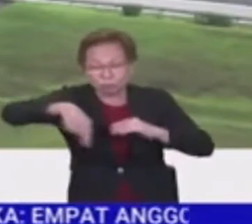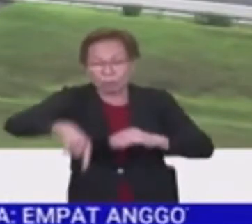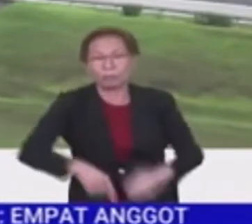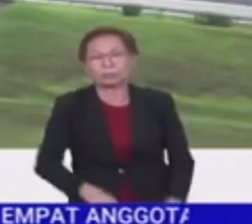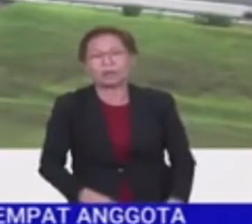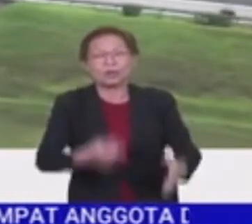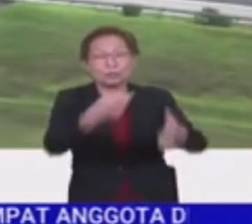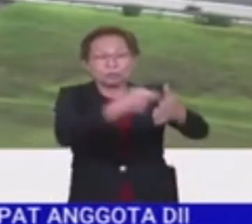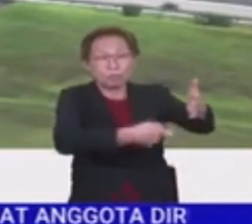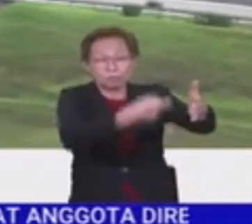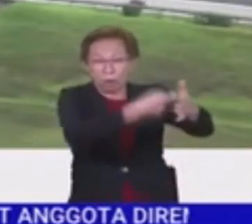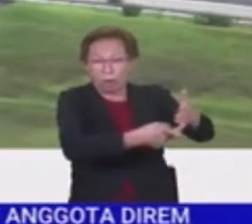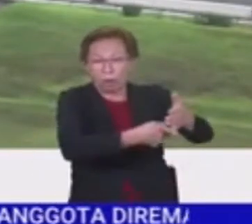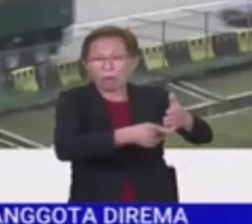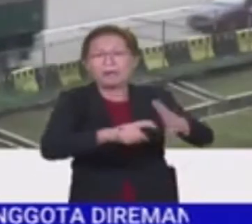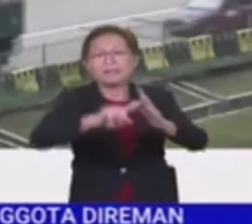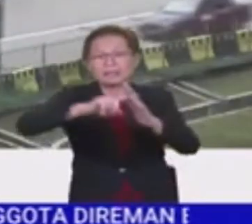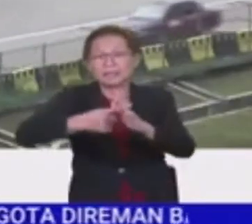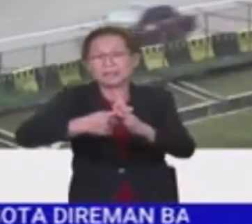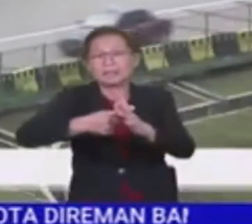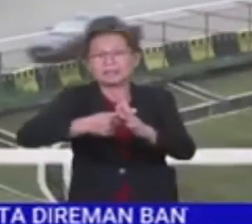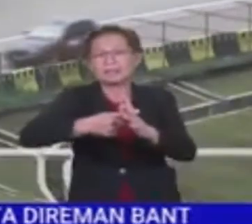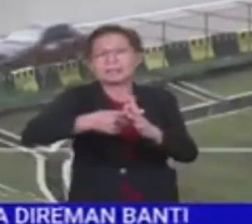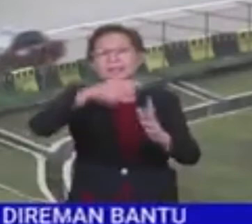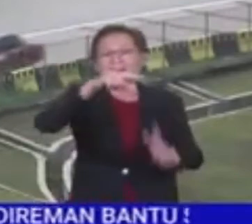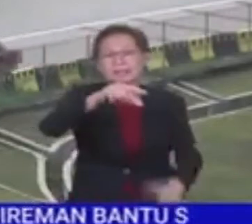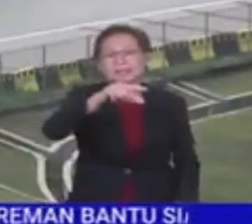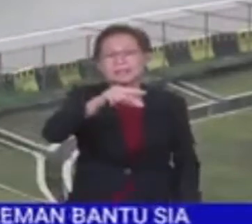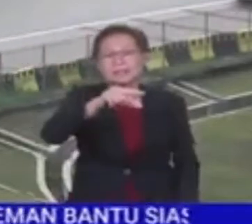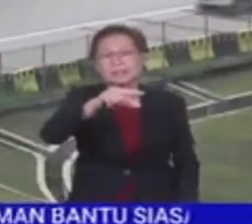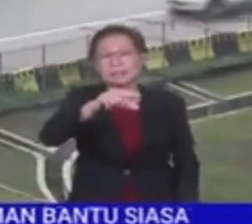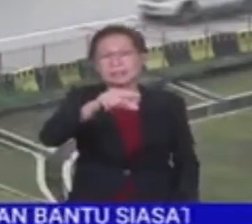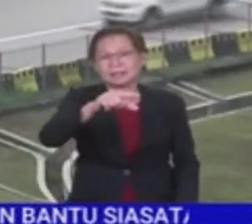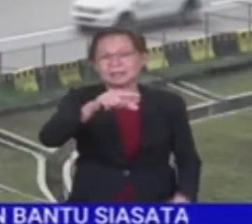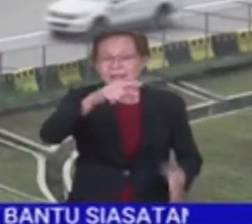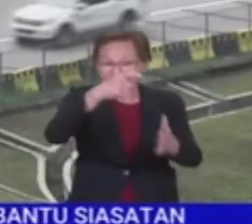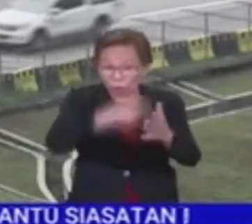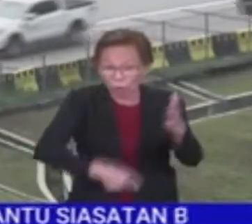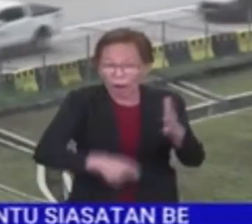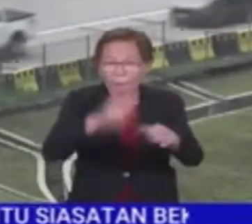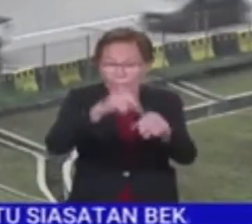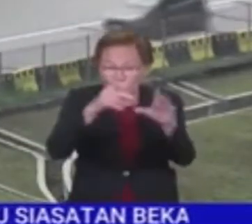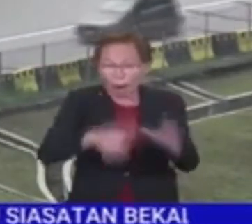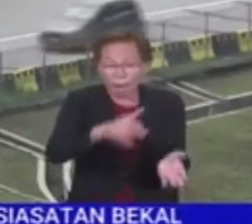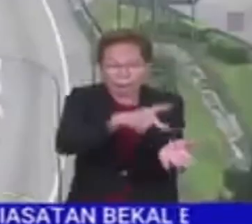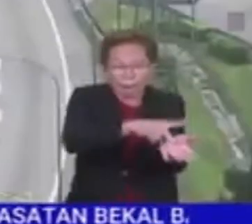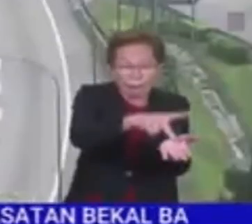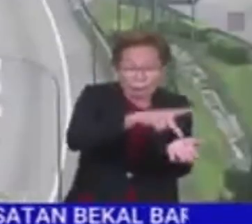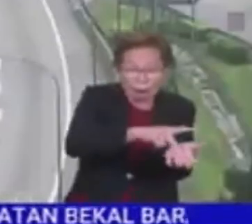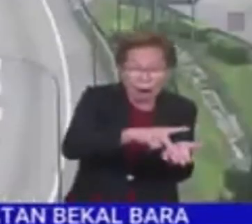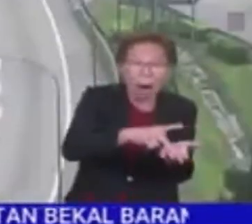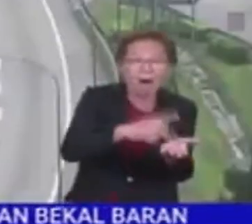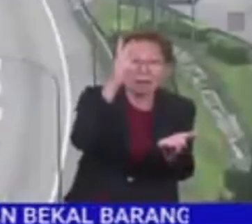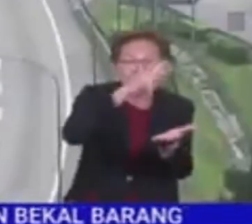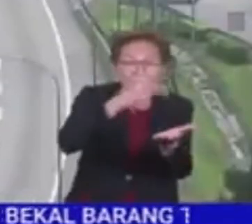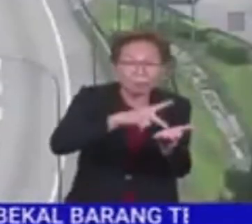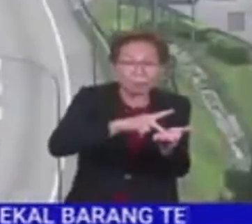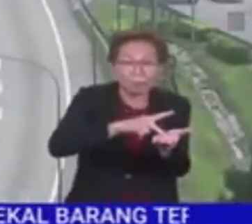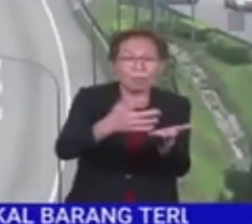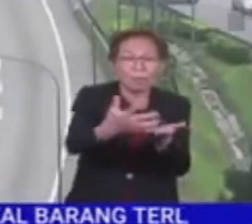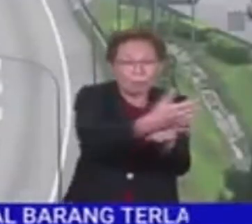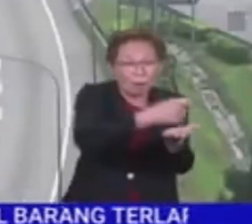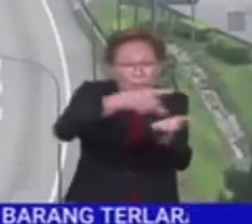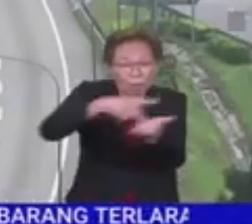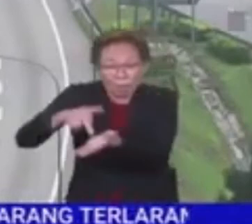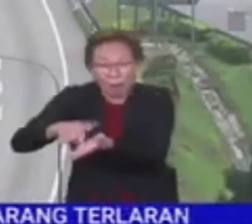aspek percukaian, pengenalan semula cukai jualan kenderaan penumpang akan membolehkan kerajaan membelanjakan hasil bagi menambah baik sistem